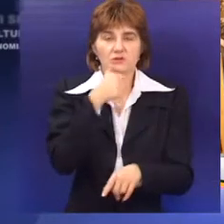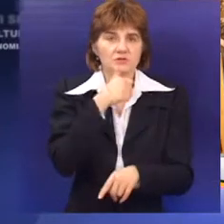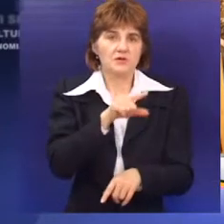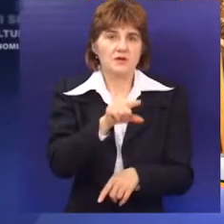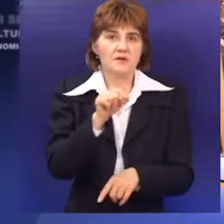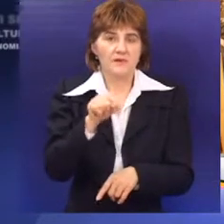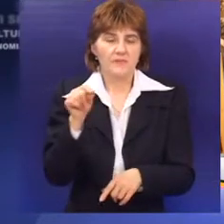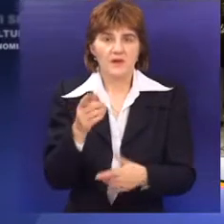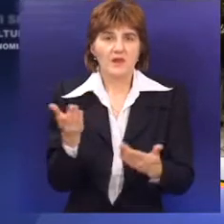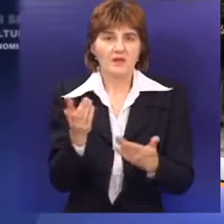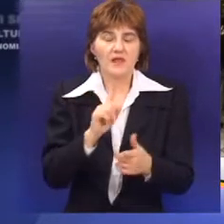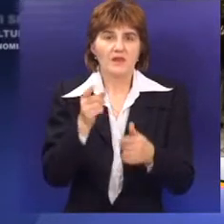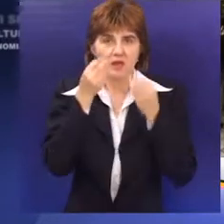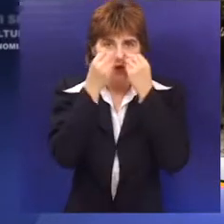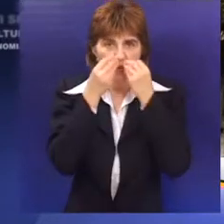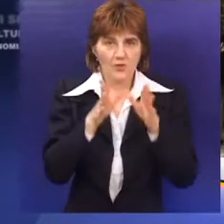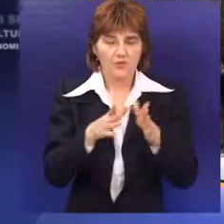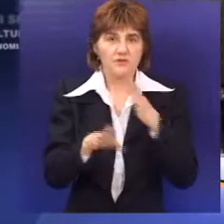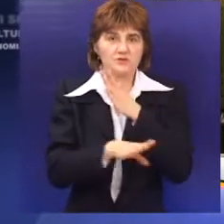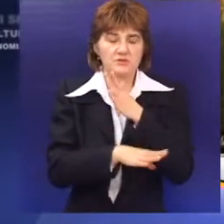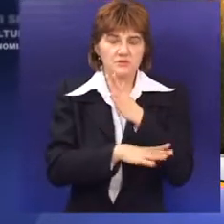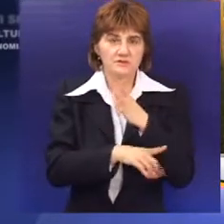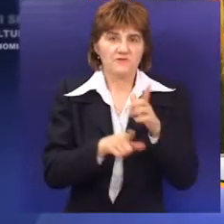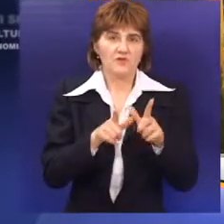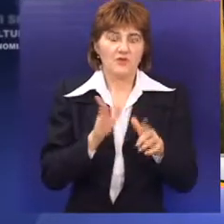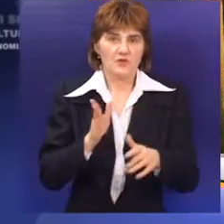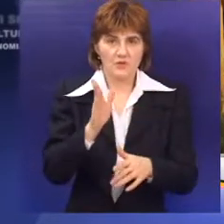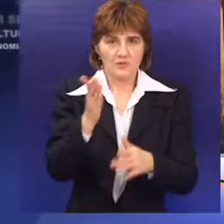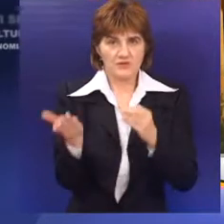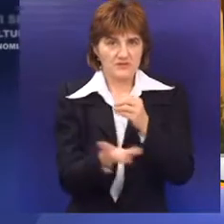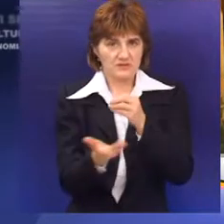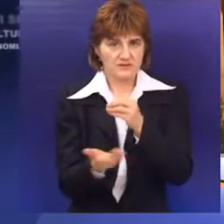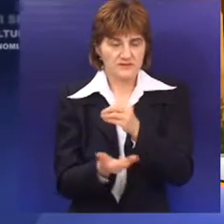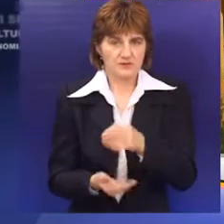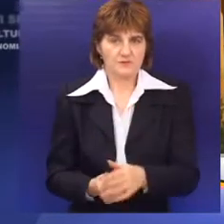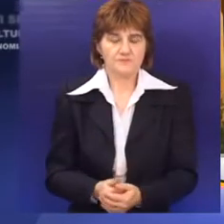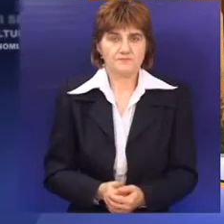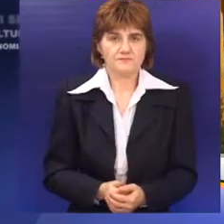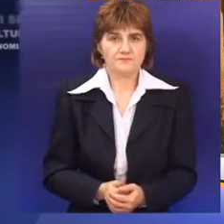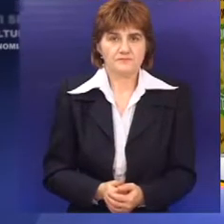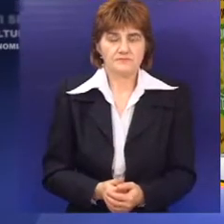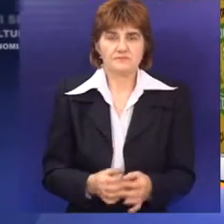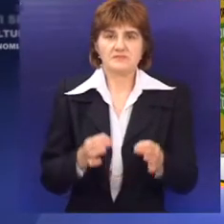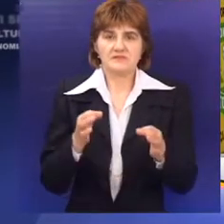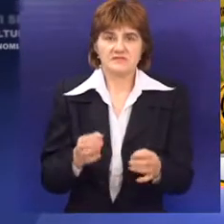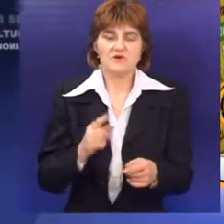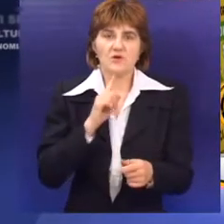izbori pri kojima se ne ugrožava životna sredina i ne učestvuje u bespravne seči stabala. Svaka mošterija koja je dođe za naš stan